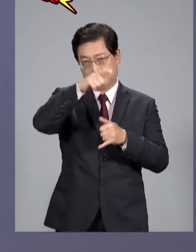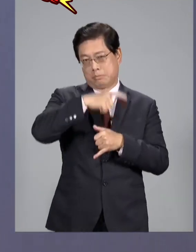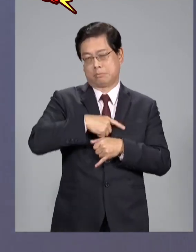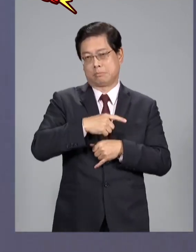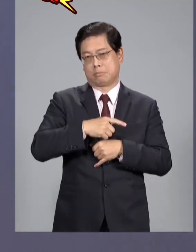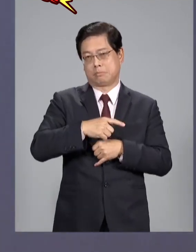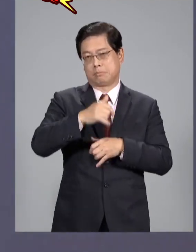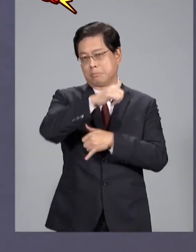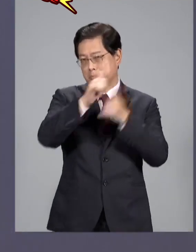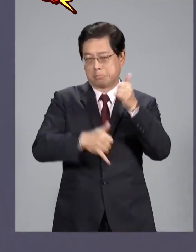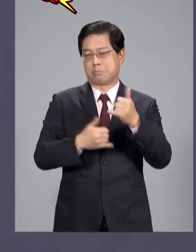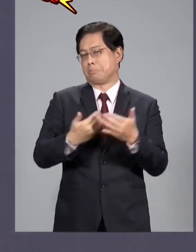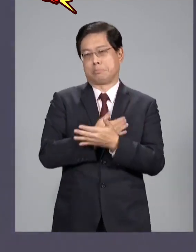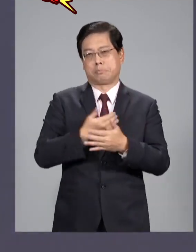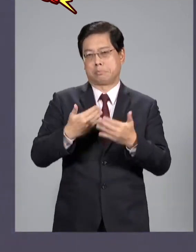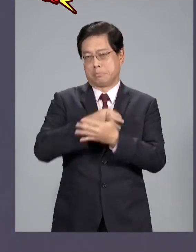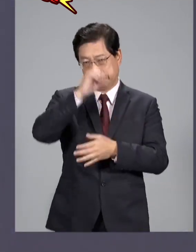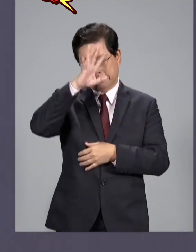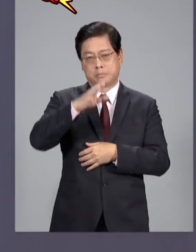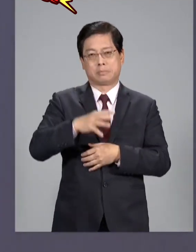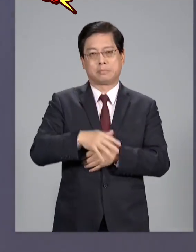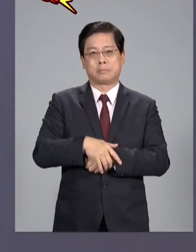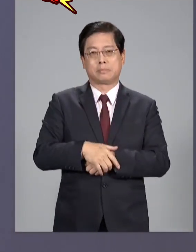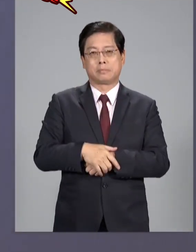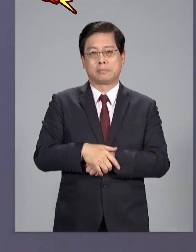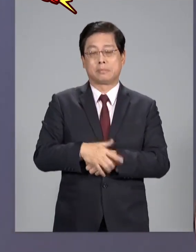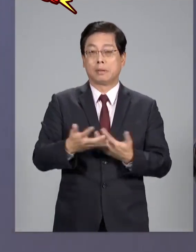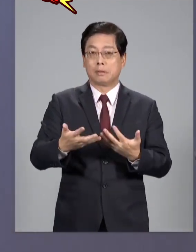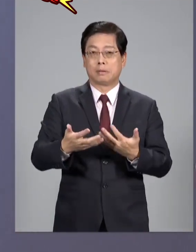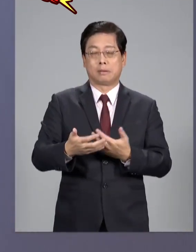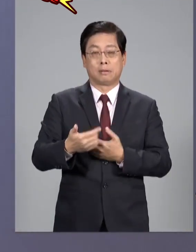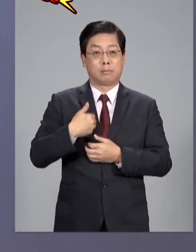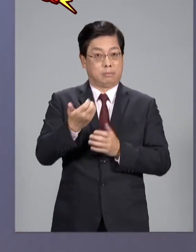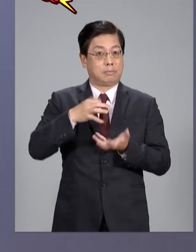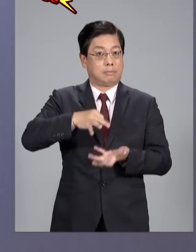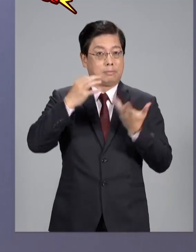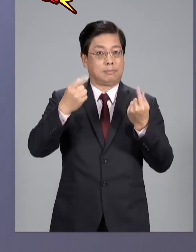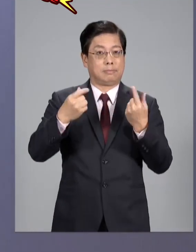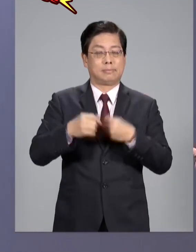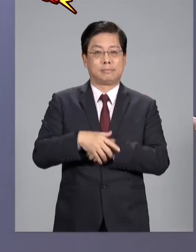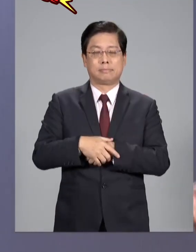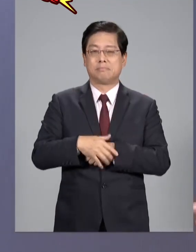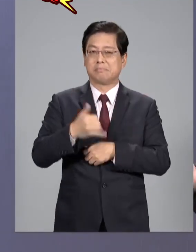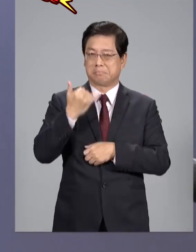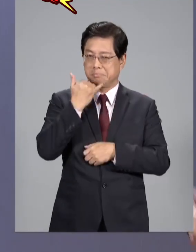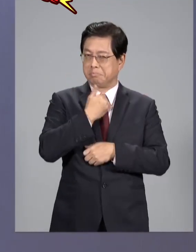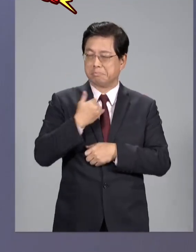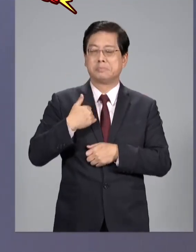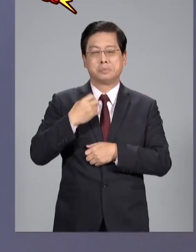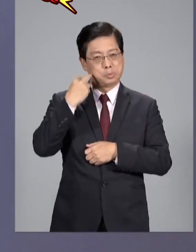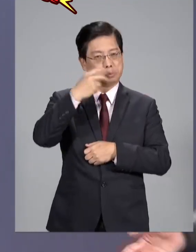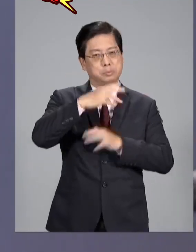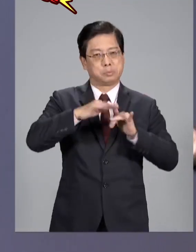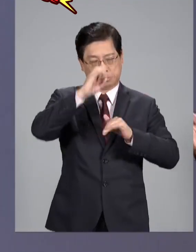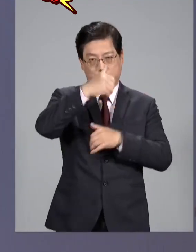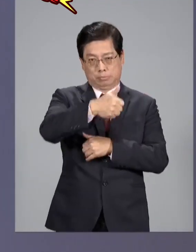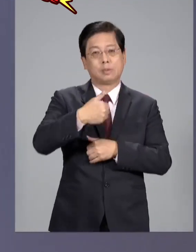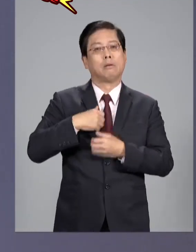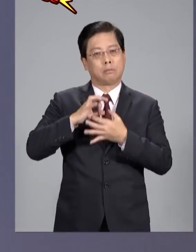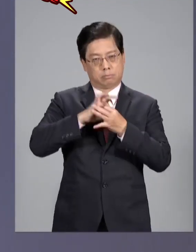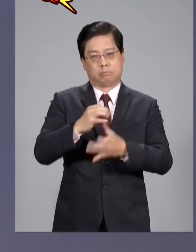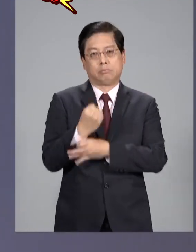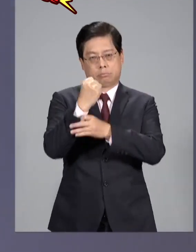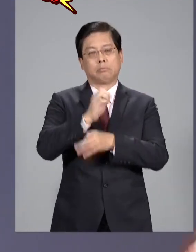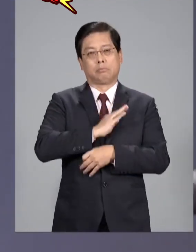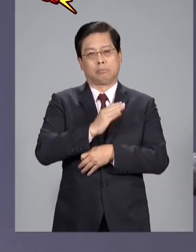這個換黨執政換人執政呢對不對我剛剛也講啊也許有人是覺得民進黨執政那就繼續